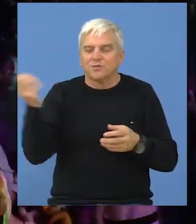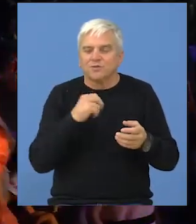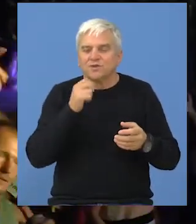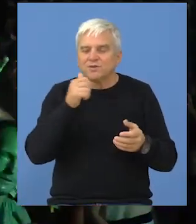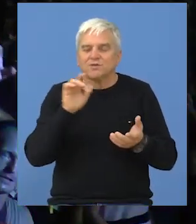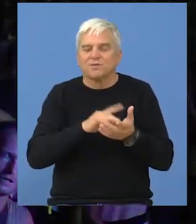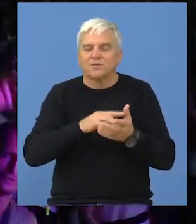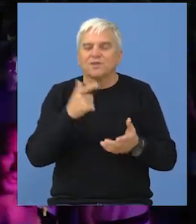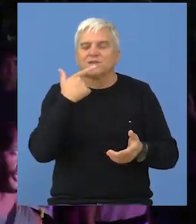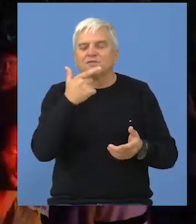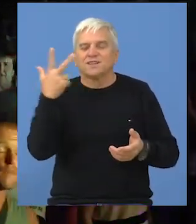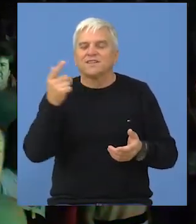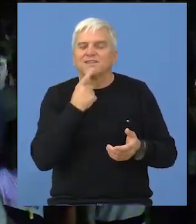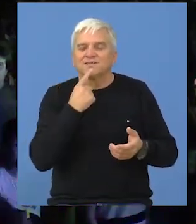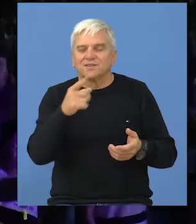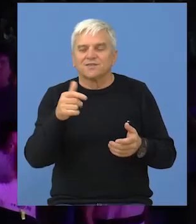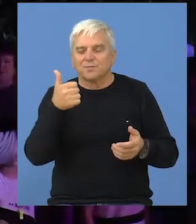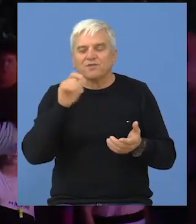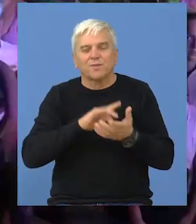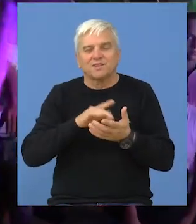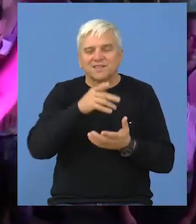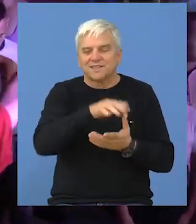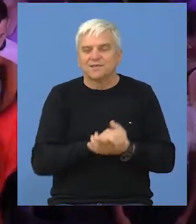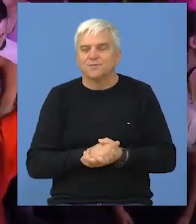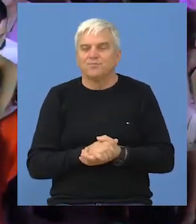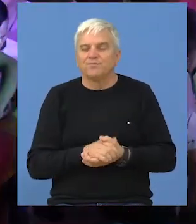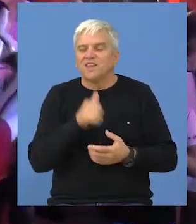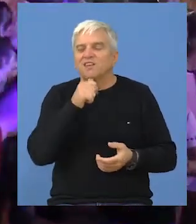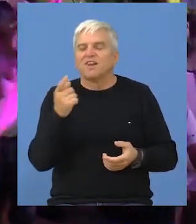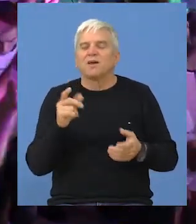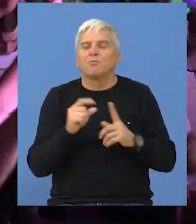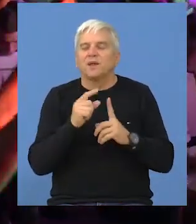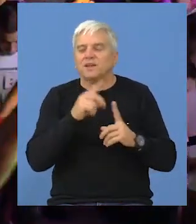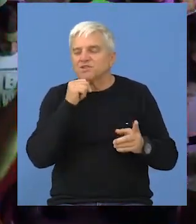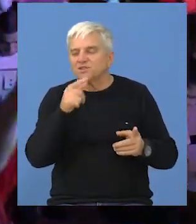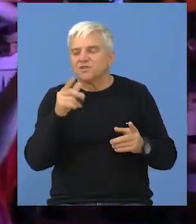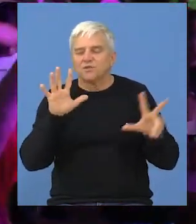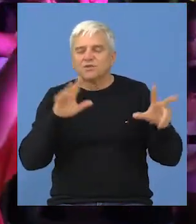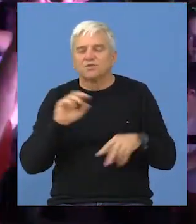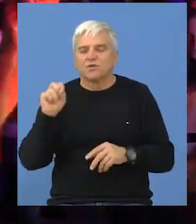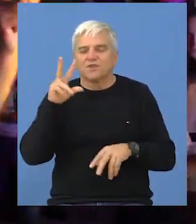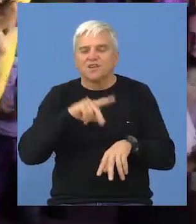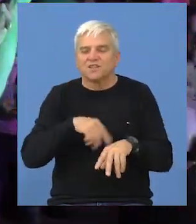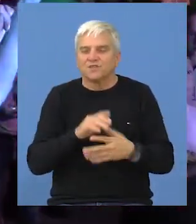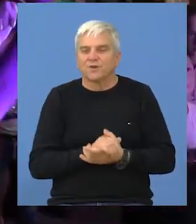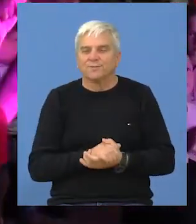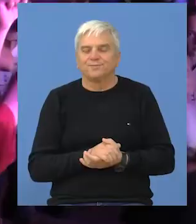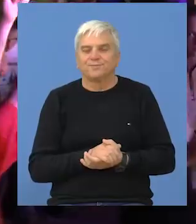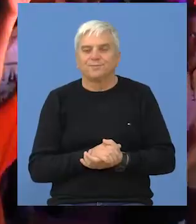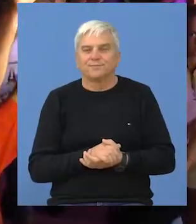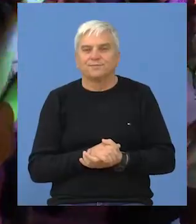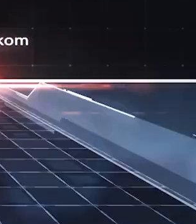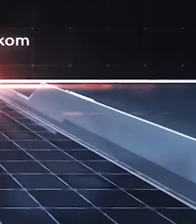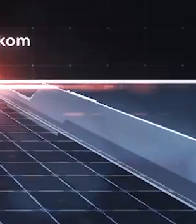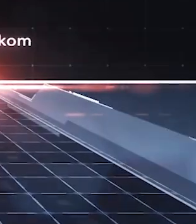dobiti i izvršiti do 23. septembra u prvoj mesnoj zajednici Ivan Perišić od 8.00 do 13.00 časova.